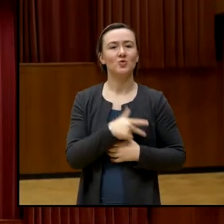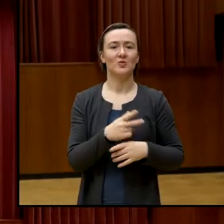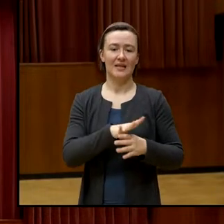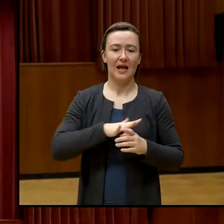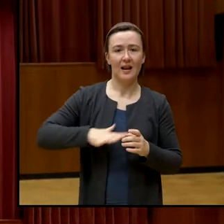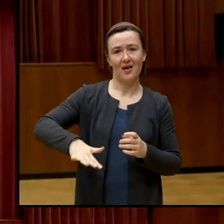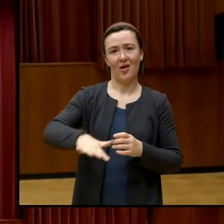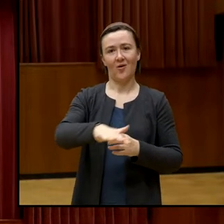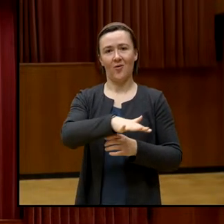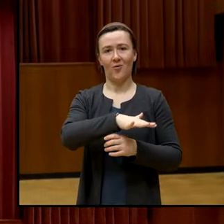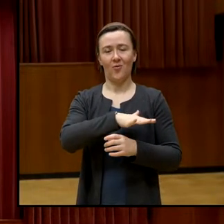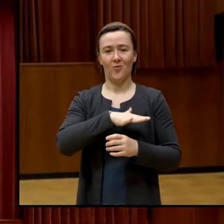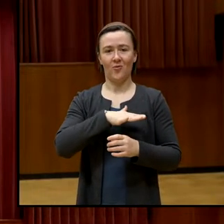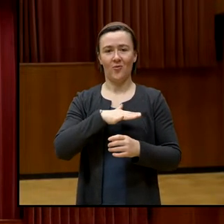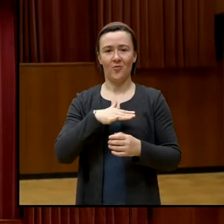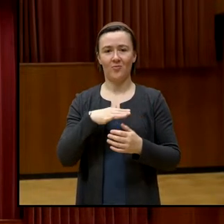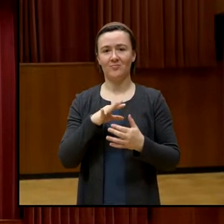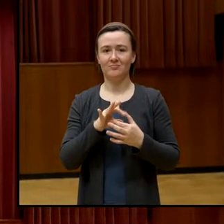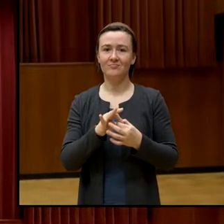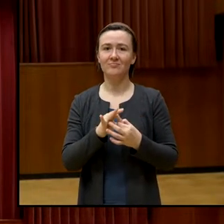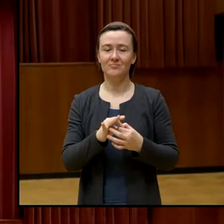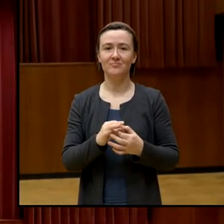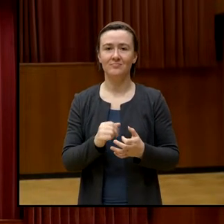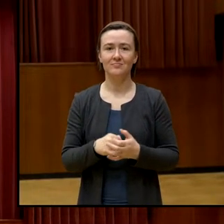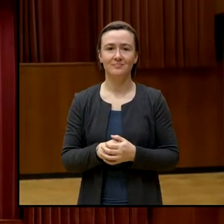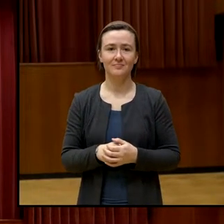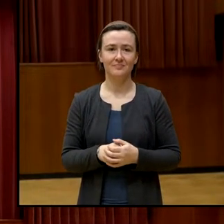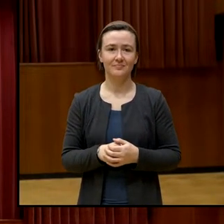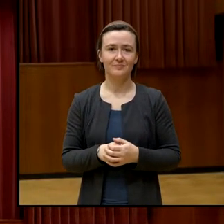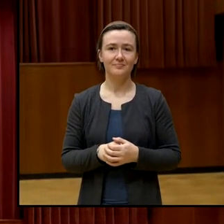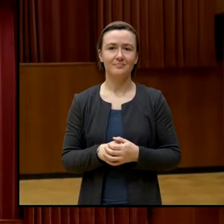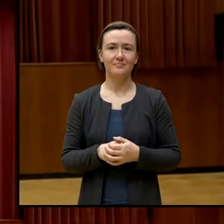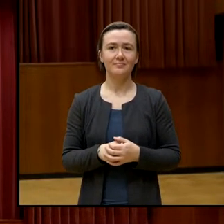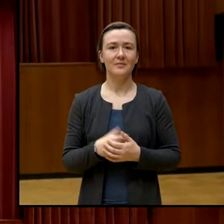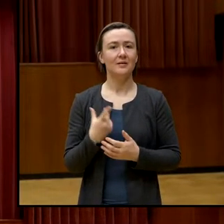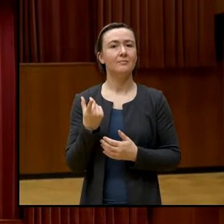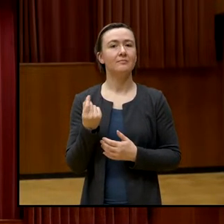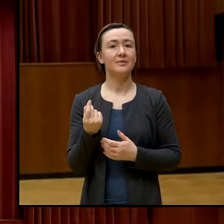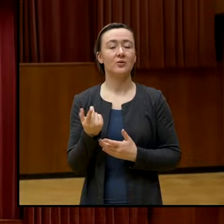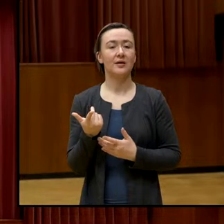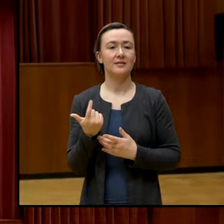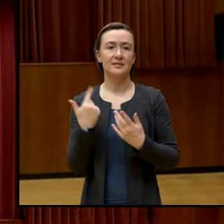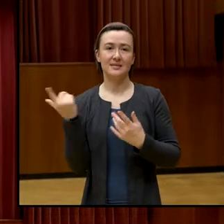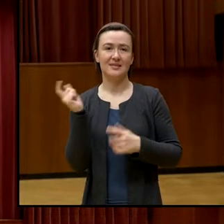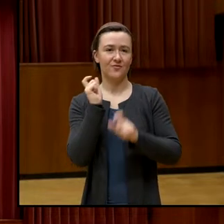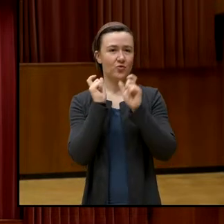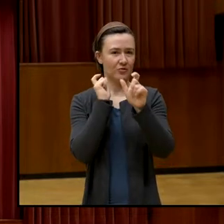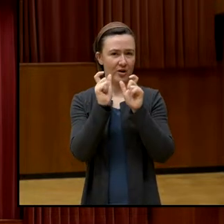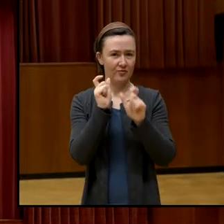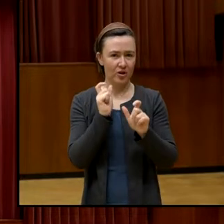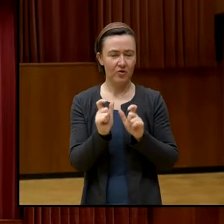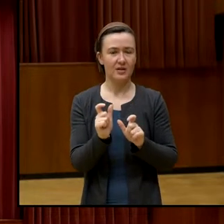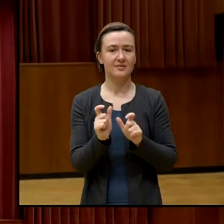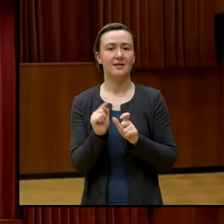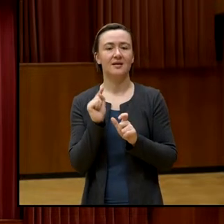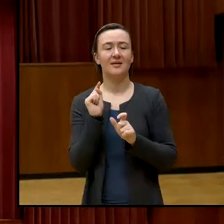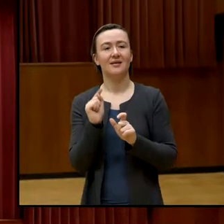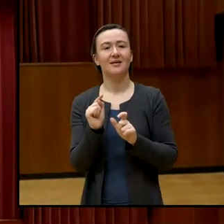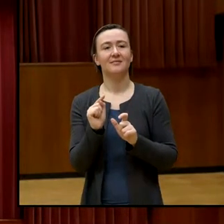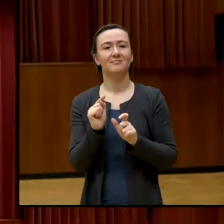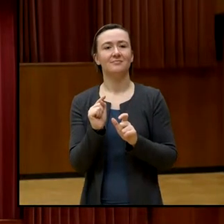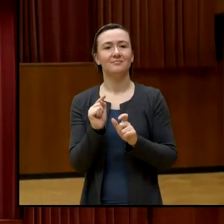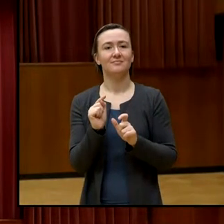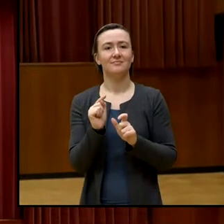Komponente befassen. Ja, dass es also alles Orte sind, in denen man in einen